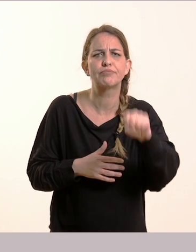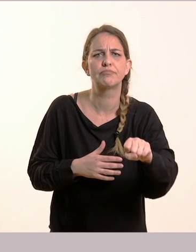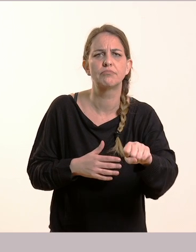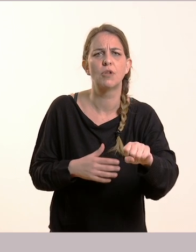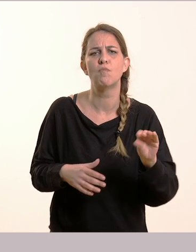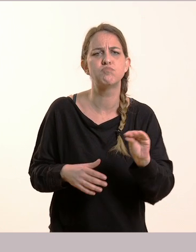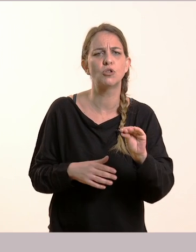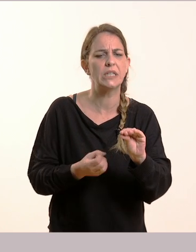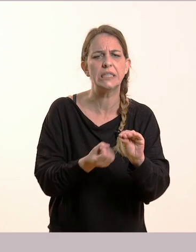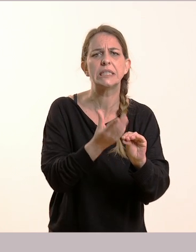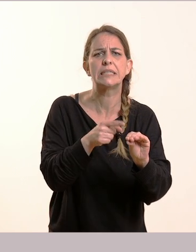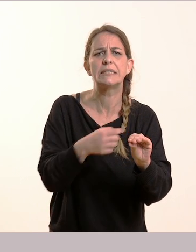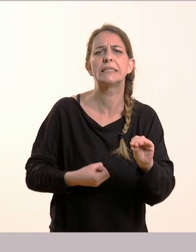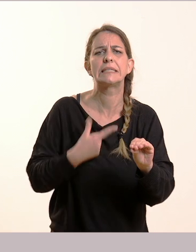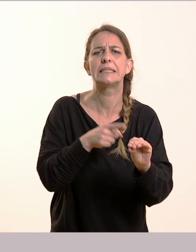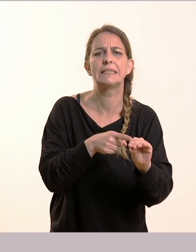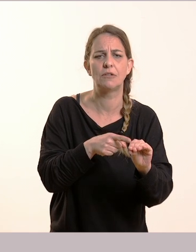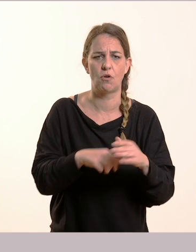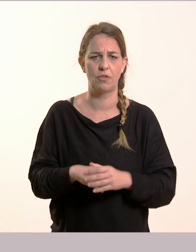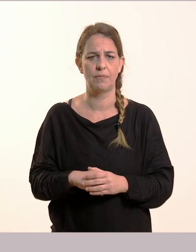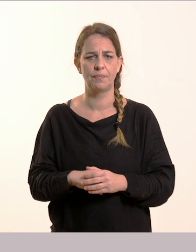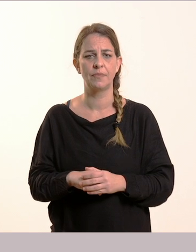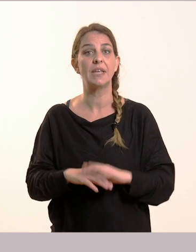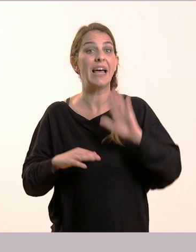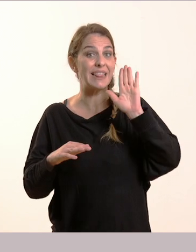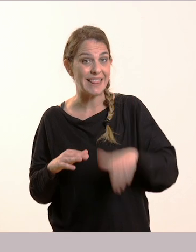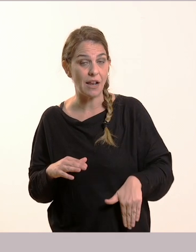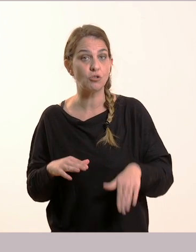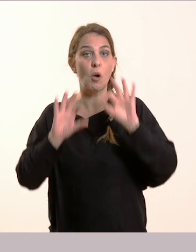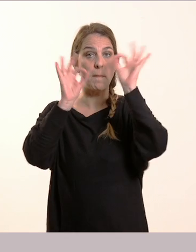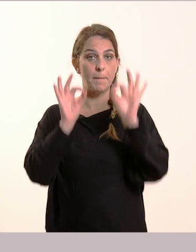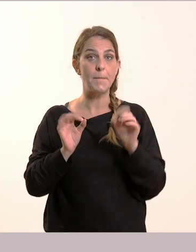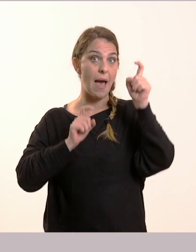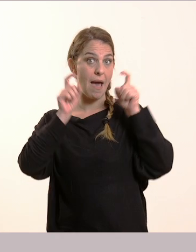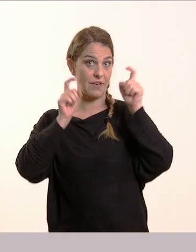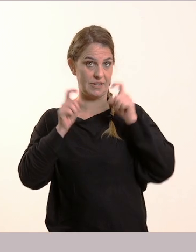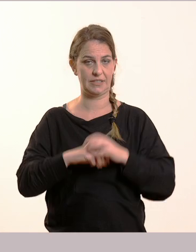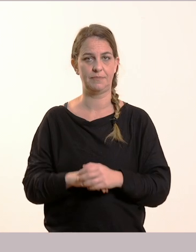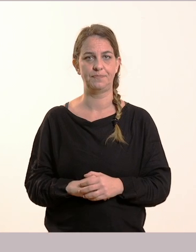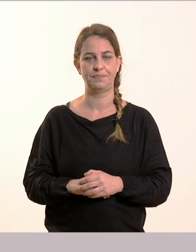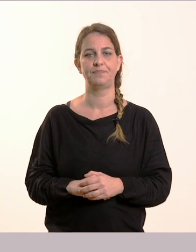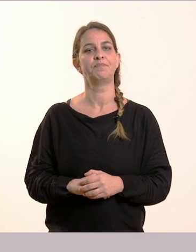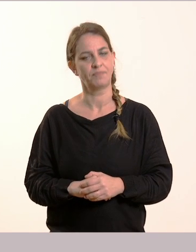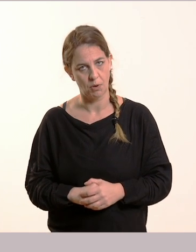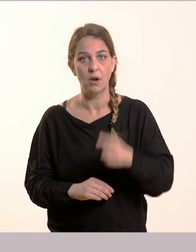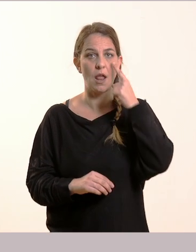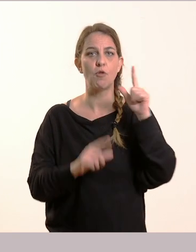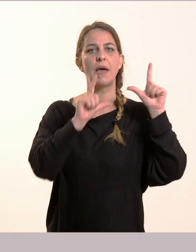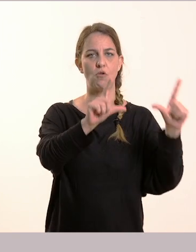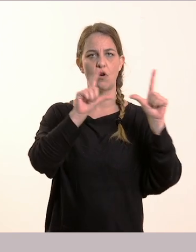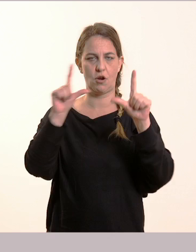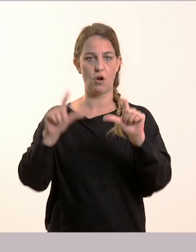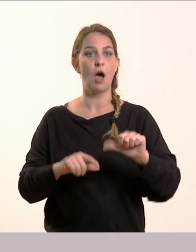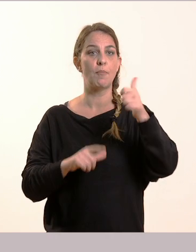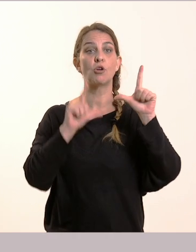μπορούμε να περιγράψουμε την έκφραση όλα. Οπότε αυτά θα τα κάνουμε όλα για κάθε μία εικόνα ξεχωριστά. Λοιπόν, στην πρώτη εικόνα τι